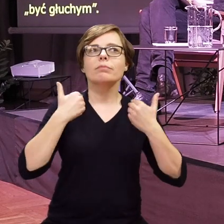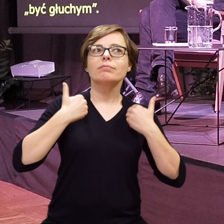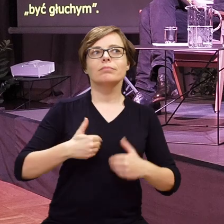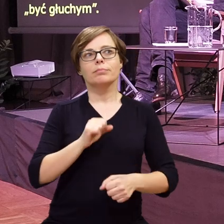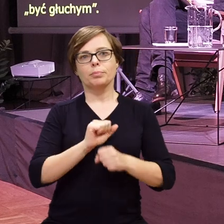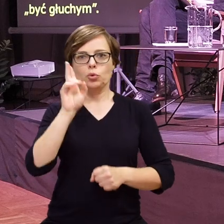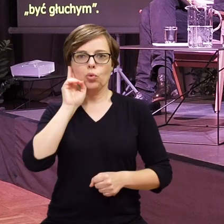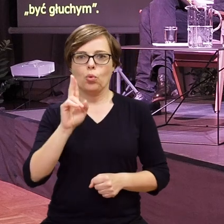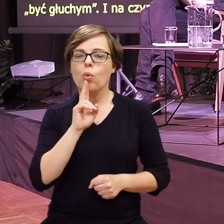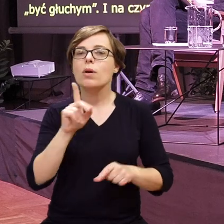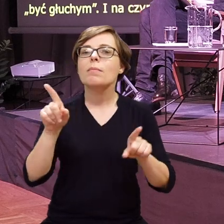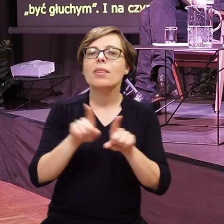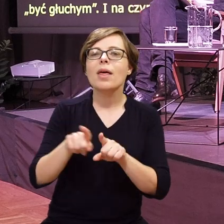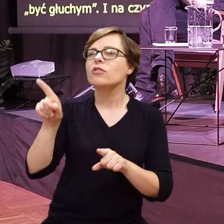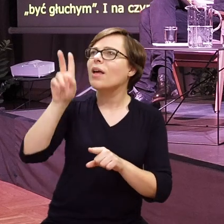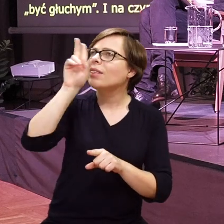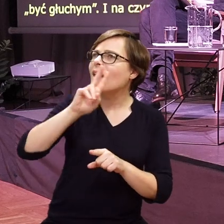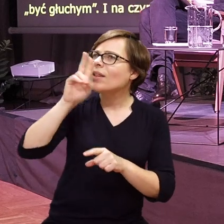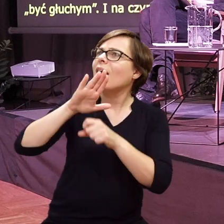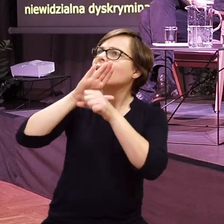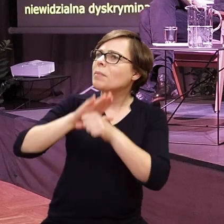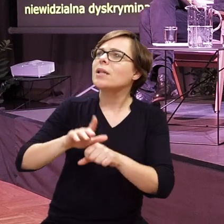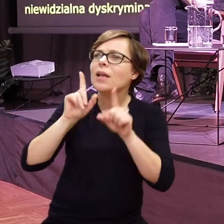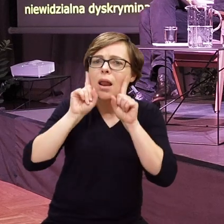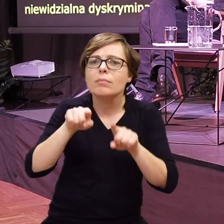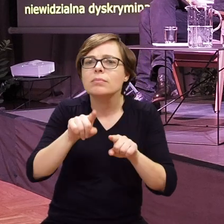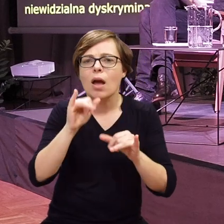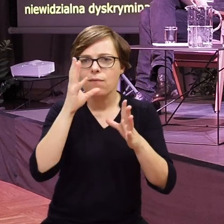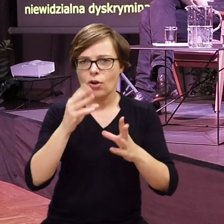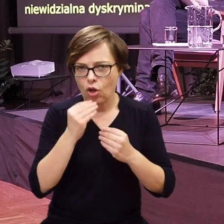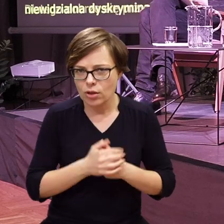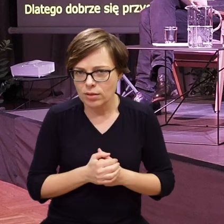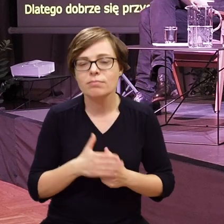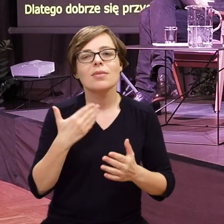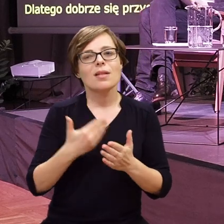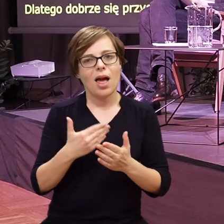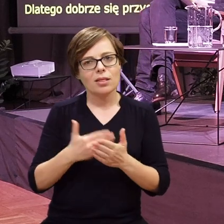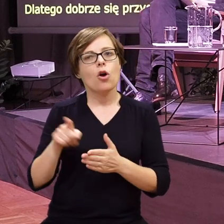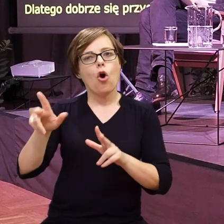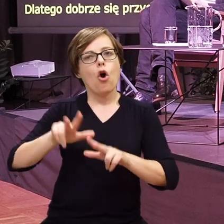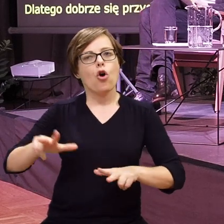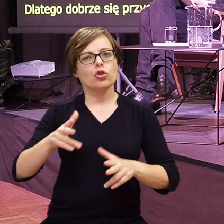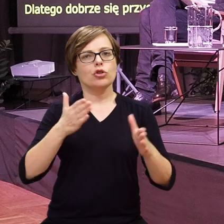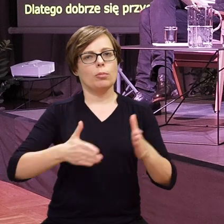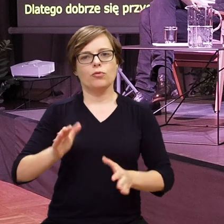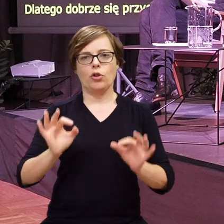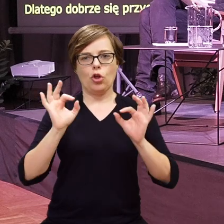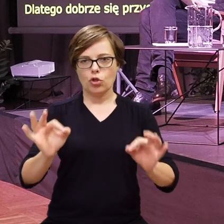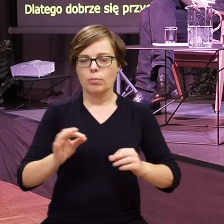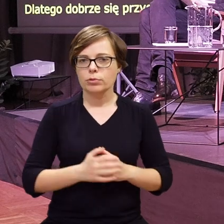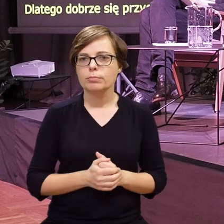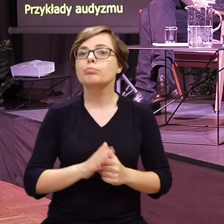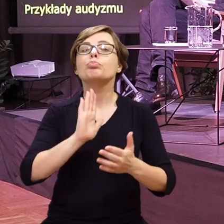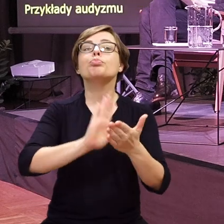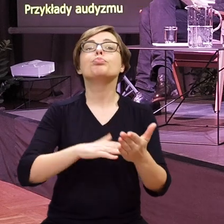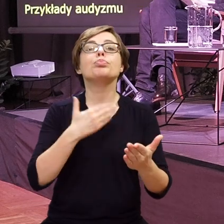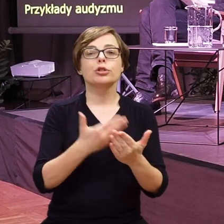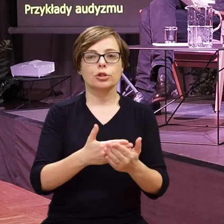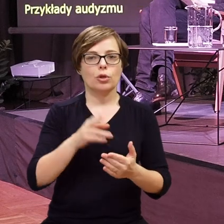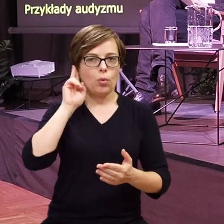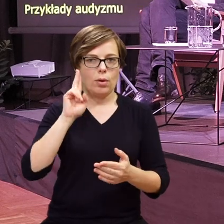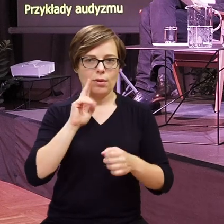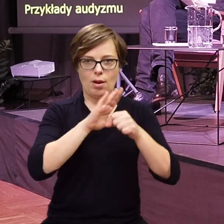I na czym polega ta niewidzialna dyskryminacja. Dlatego dobrze się przygotowali. Przykłady audyzmu.